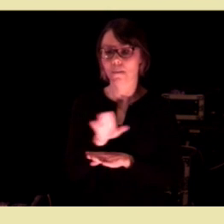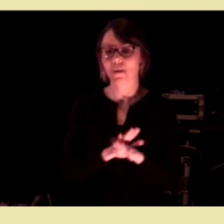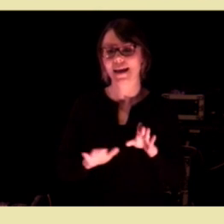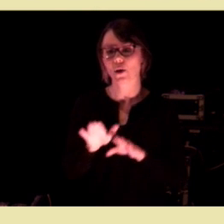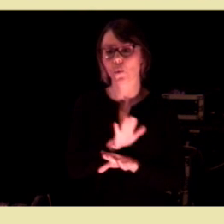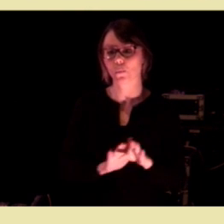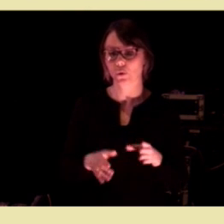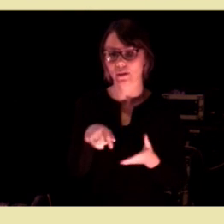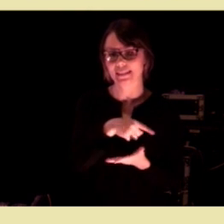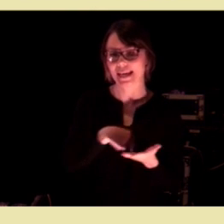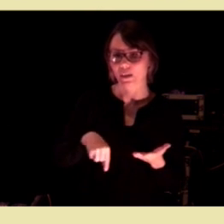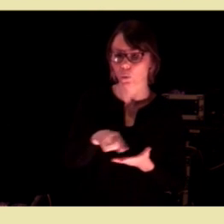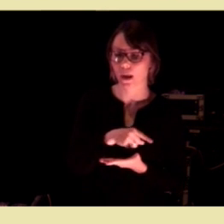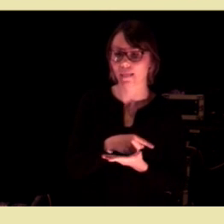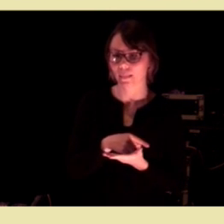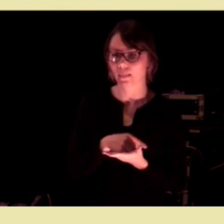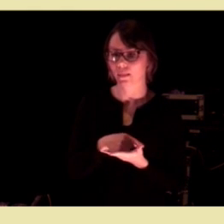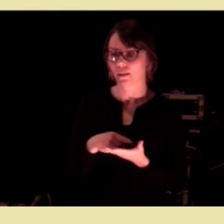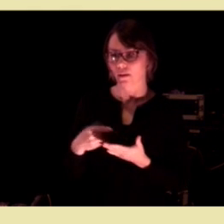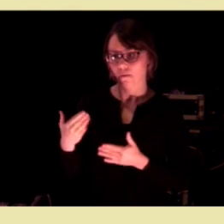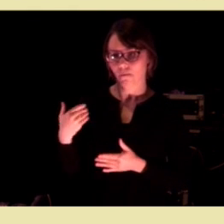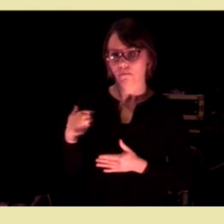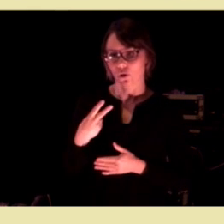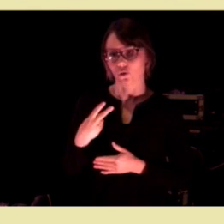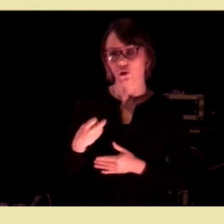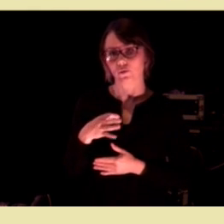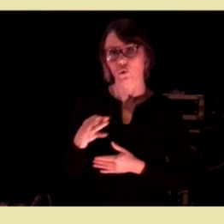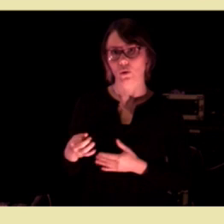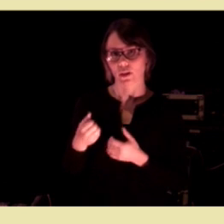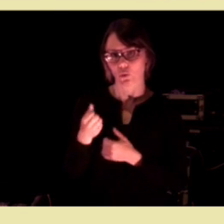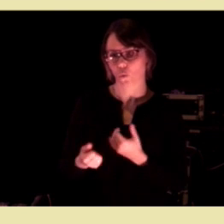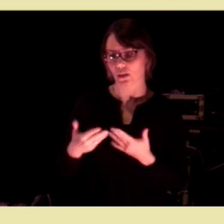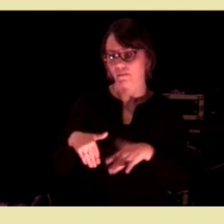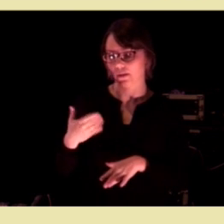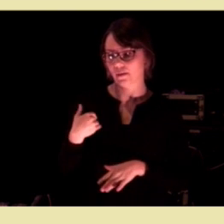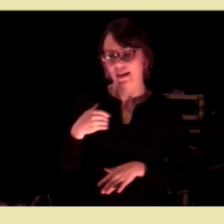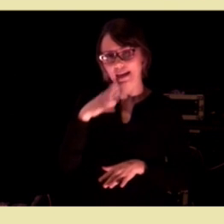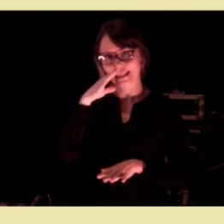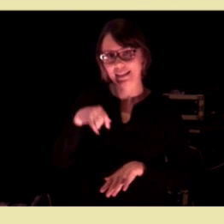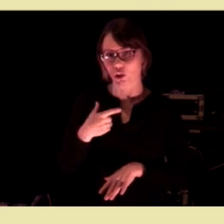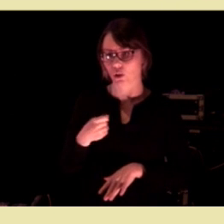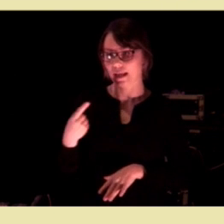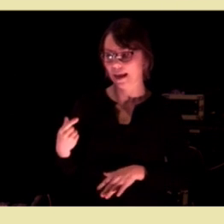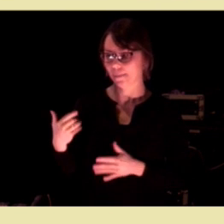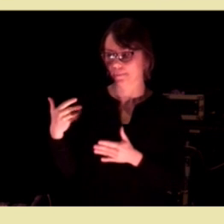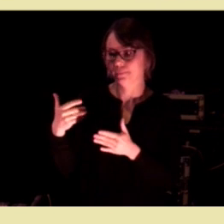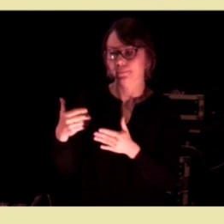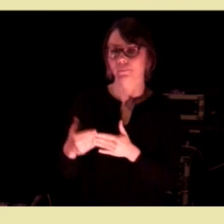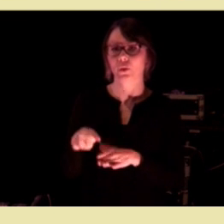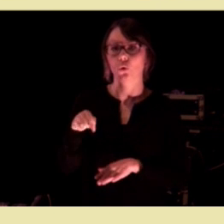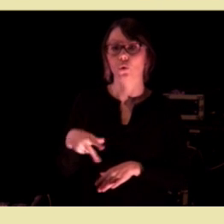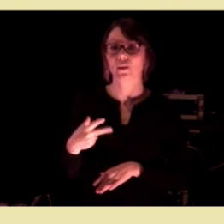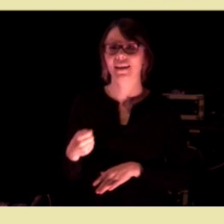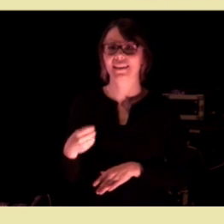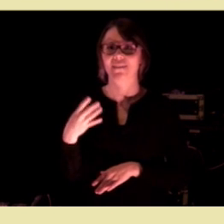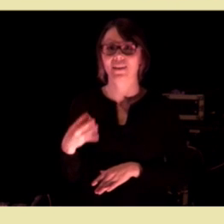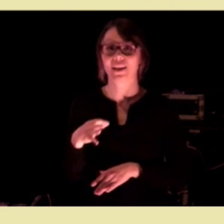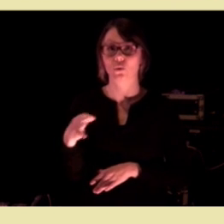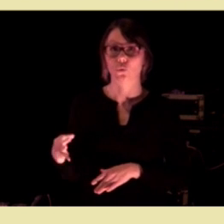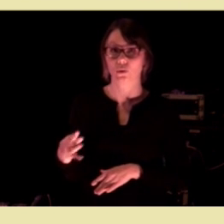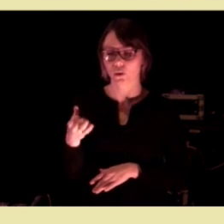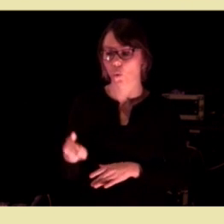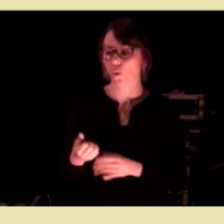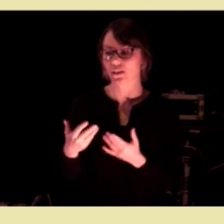pleie- og omsorgssektoren det har økt fra 20.000 årsverk i 1971 og opp til 134